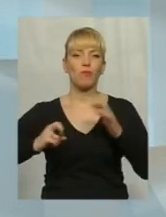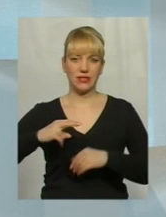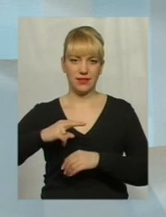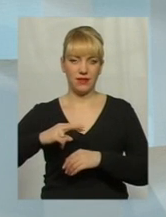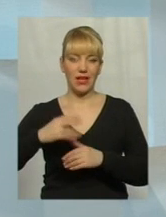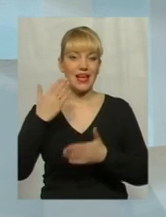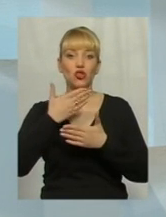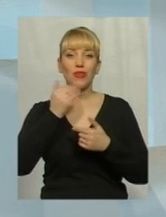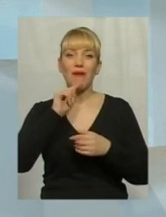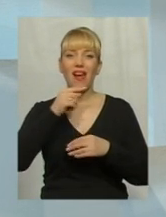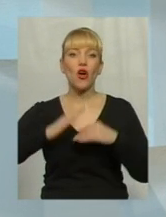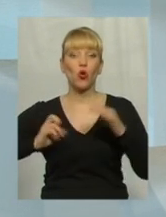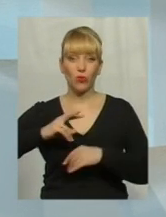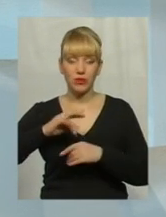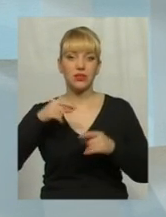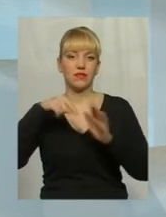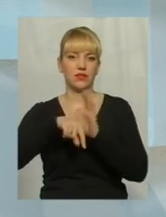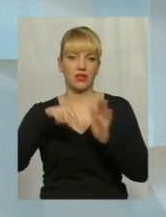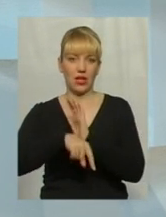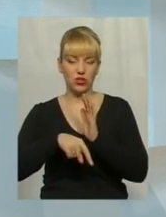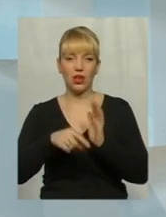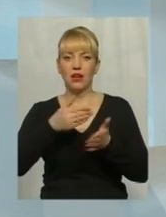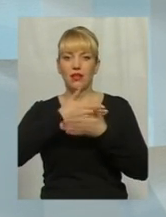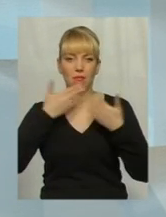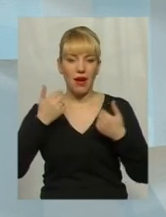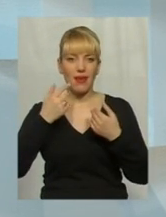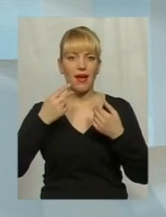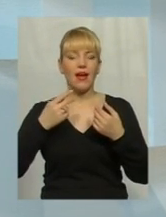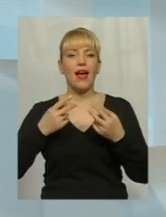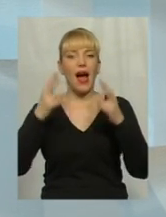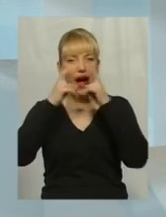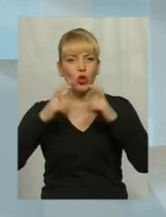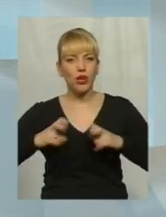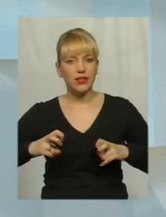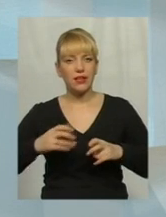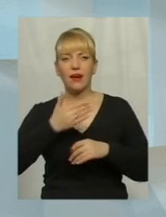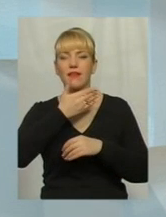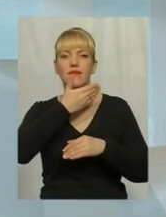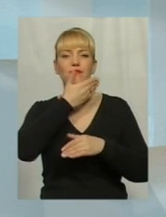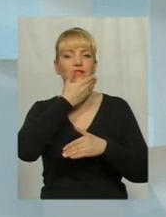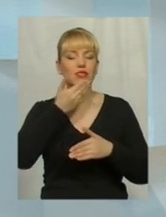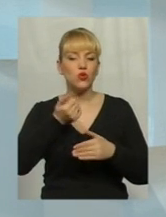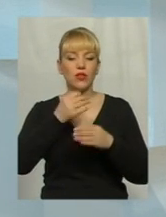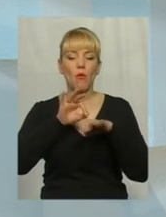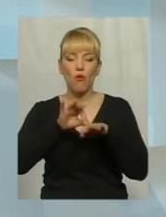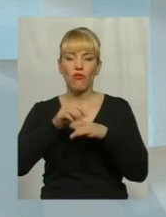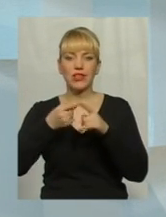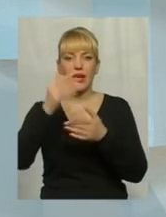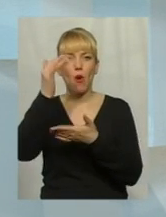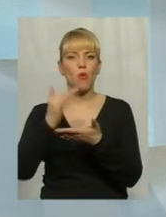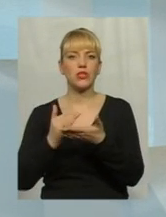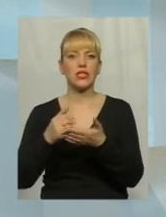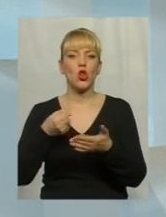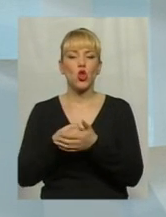владі економістів, значить, перше, це відсутня аналітика, відсутнє приведення, скажімо, тих позицій, котрі є вже до